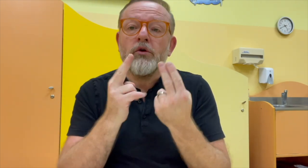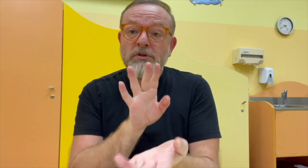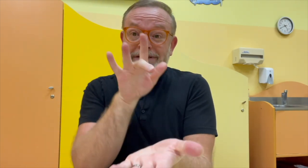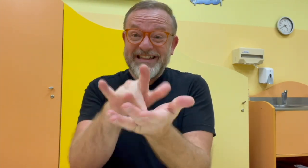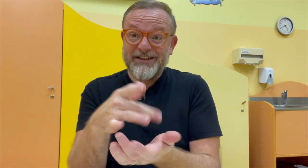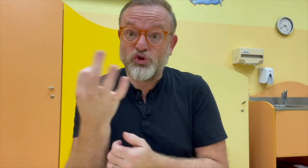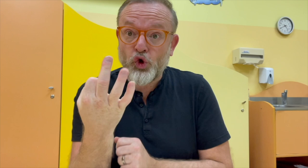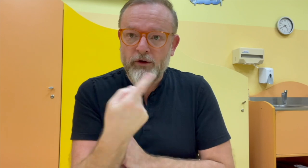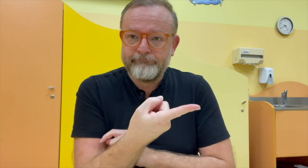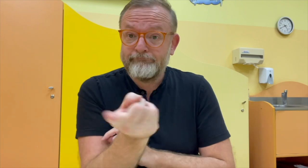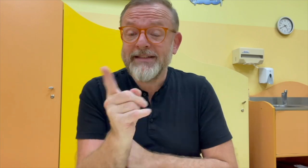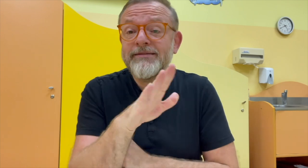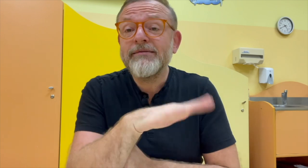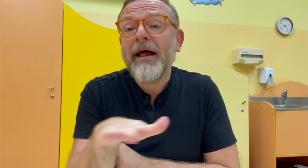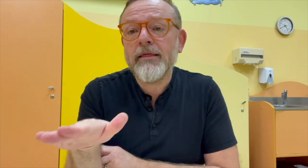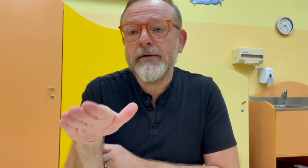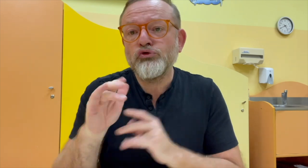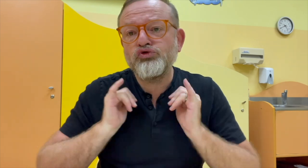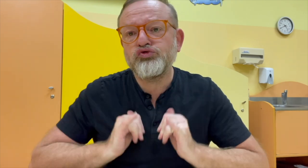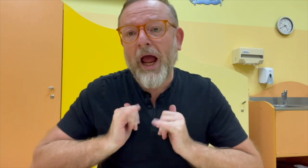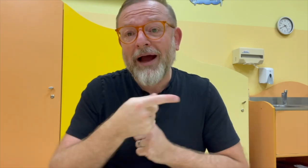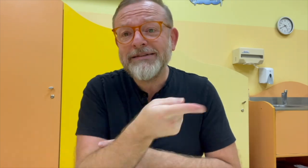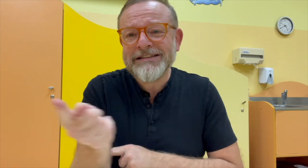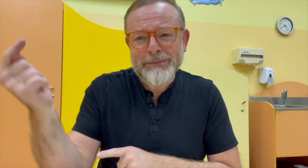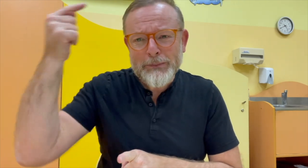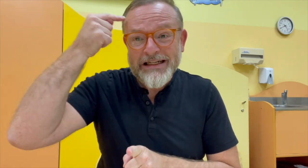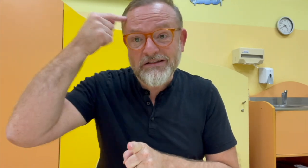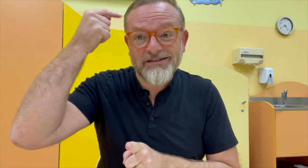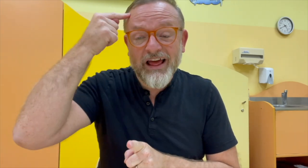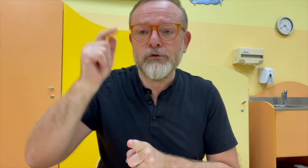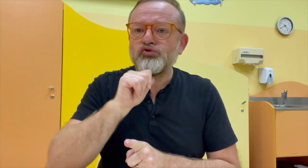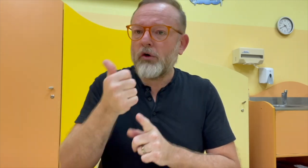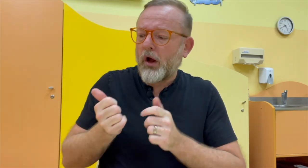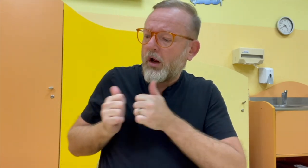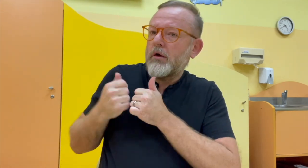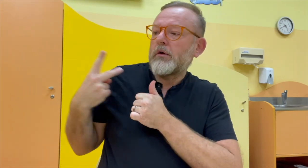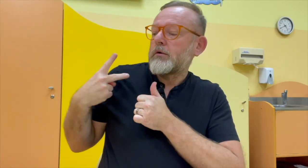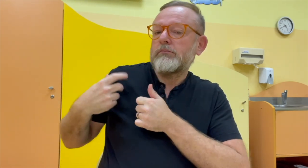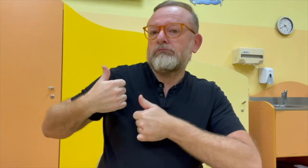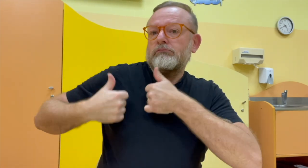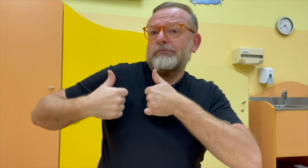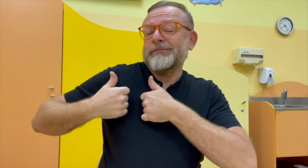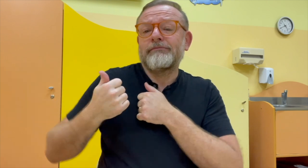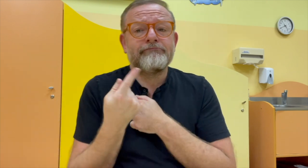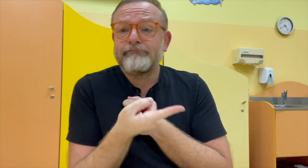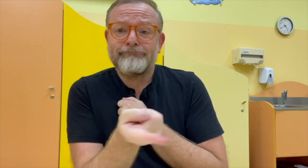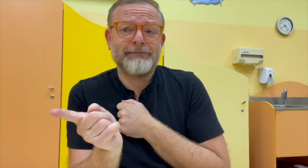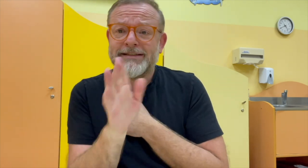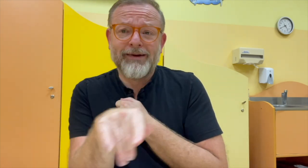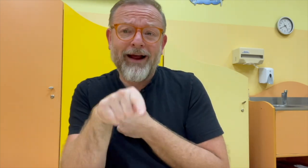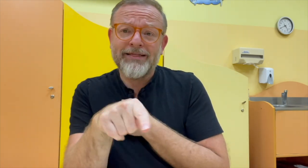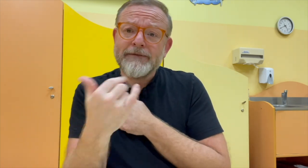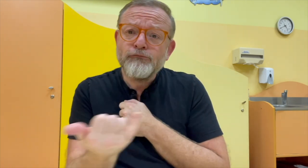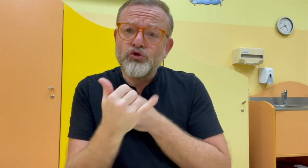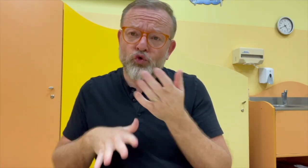perspektivu na tu situaci. To je pro nás důležité, protože my musíme myslet hlavně na žáky. Takže pokud